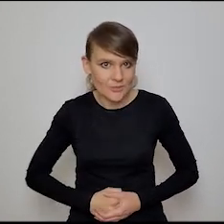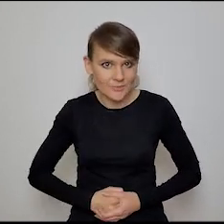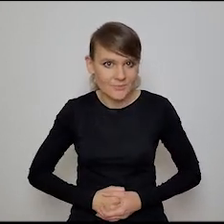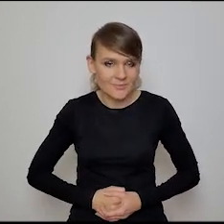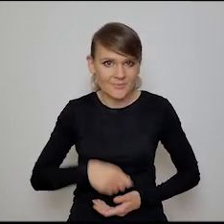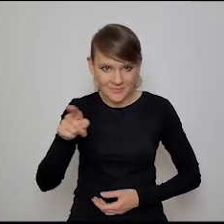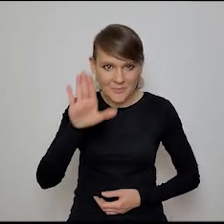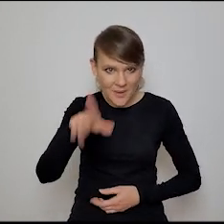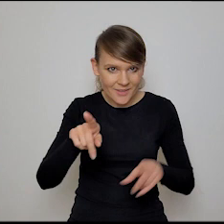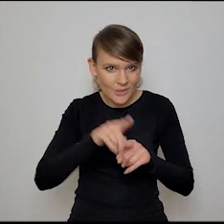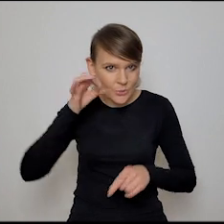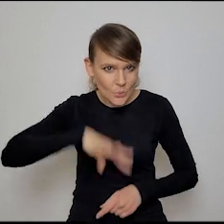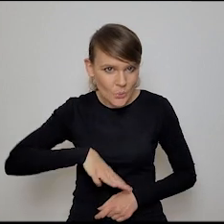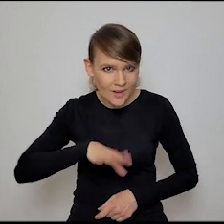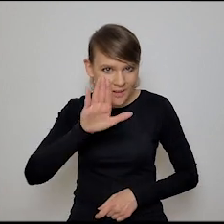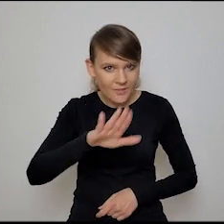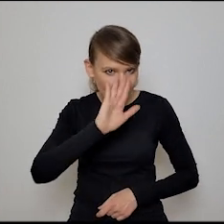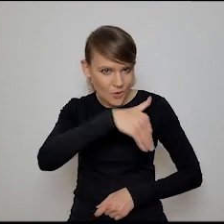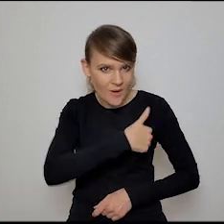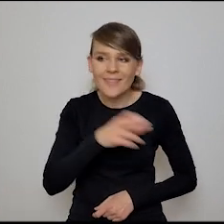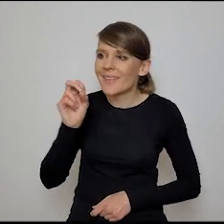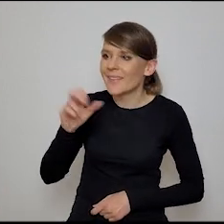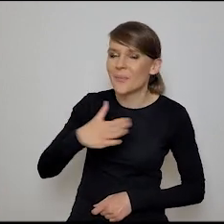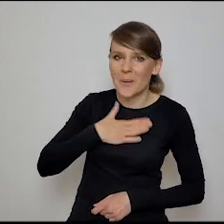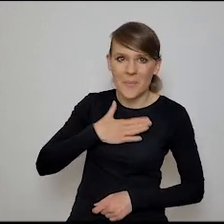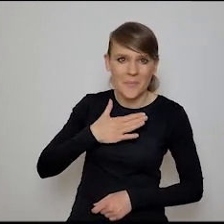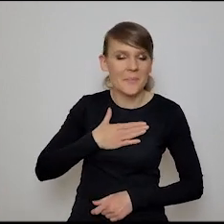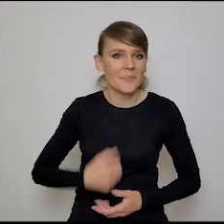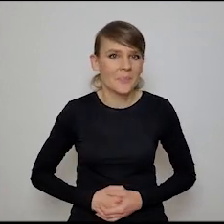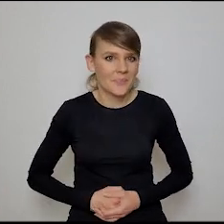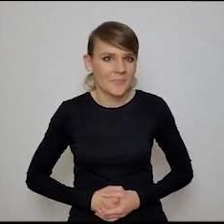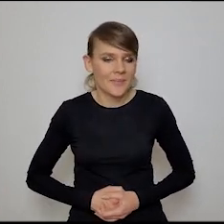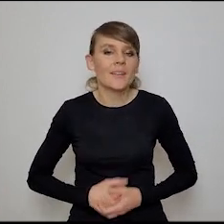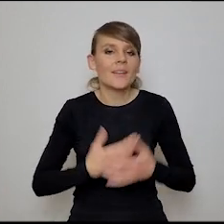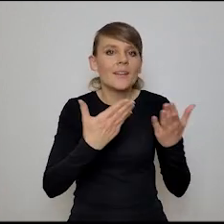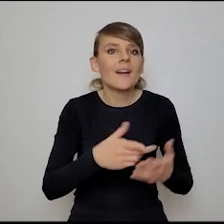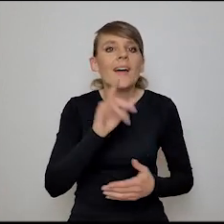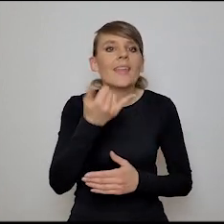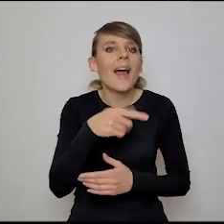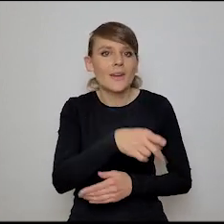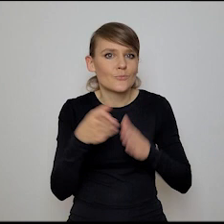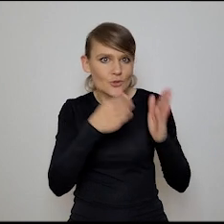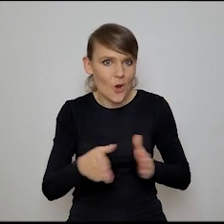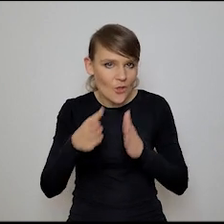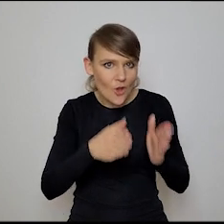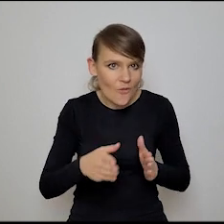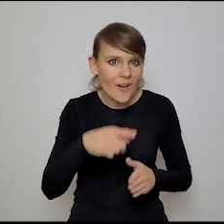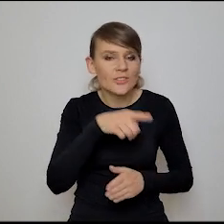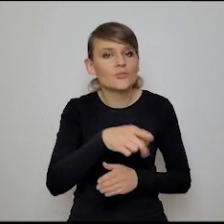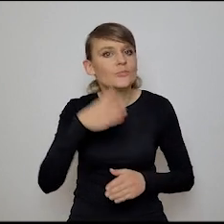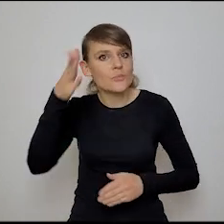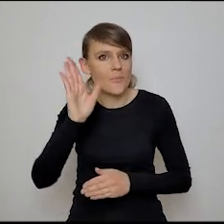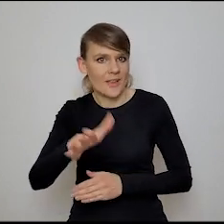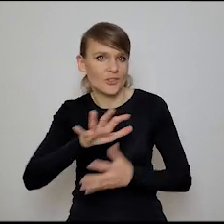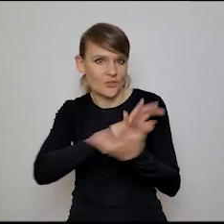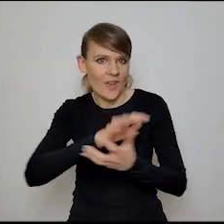córkę w wieku bardziej już chyba sztolnym, no i dobrze, teraz jak ich przygotować na świat maszyn?